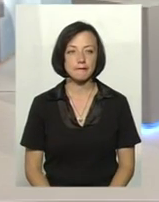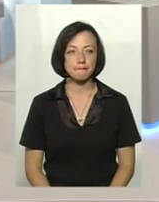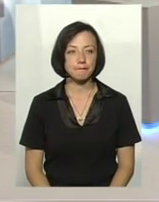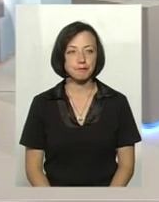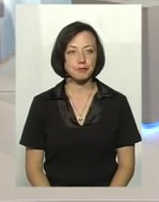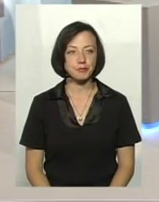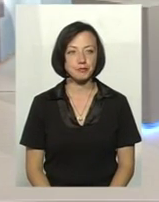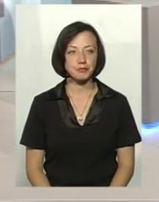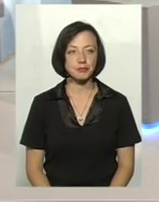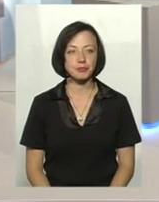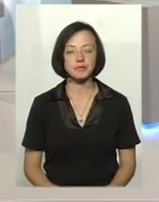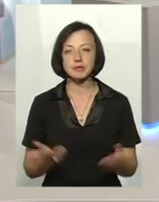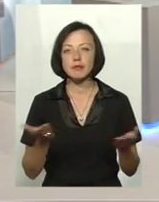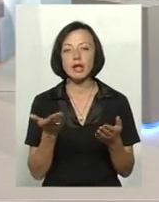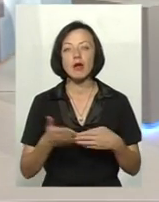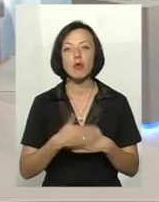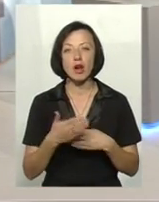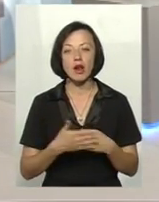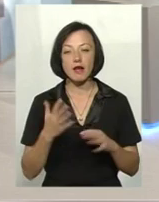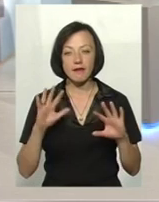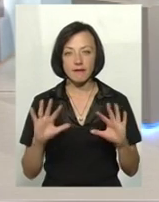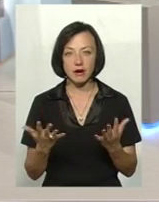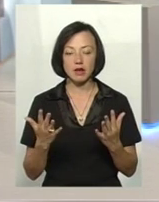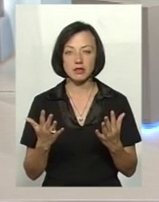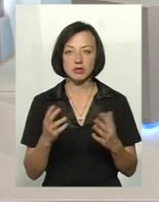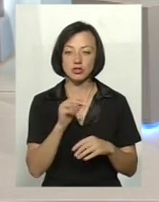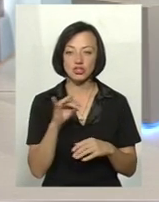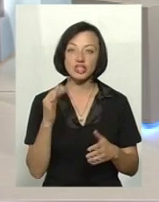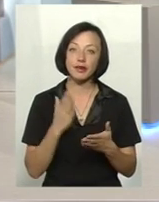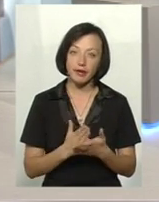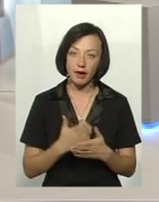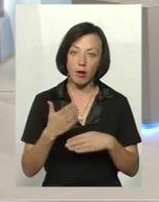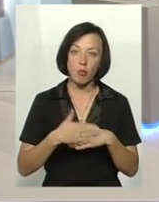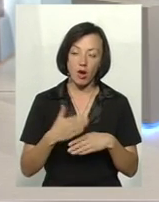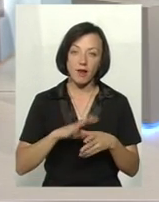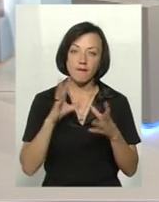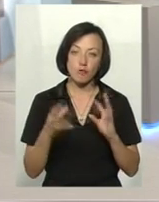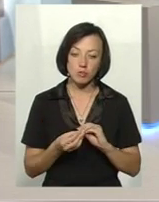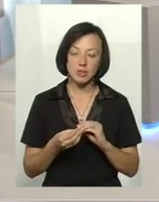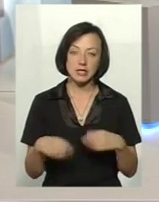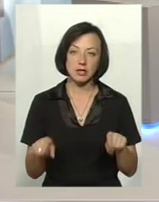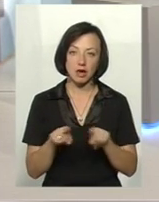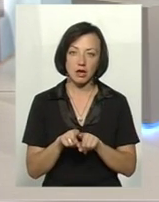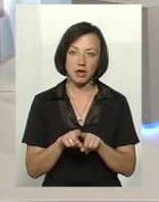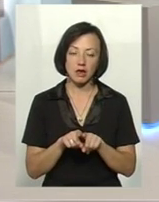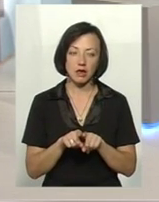ласка, яке покарання, якщо в разі, чи є покарання загалом за такі